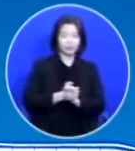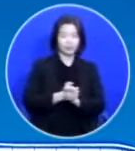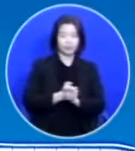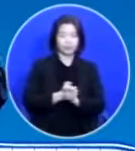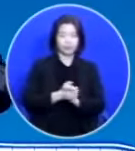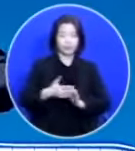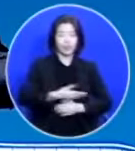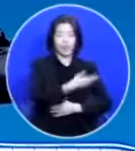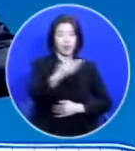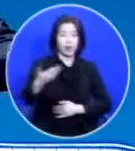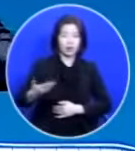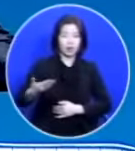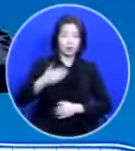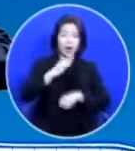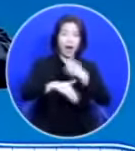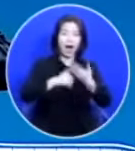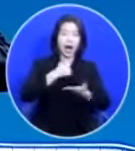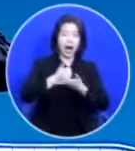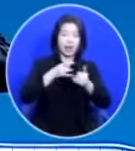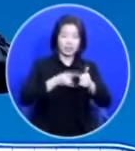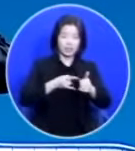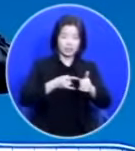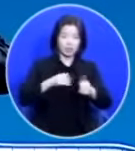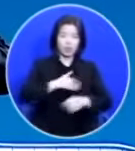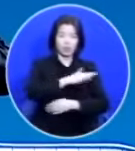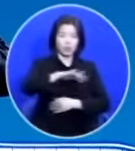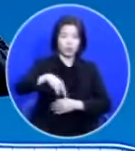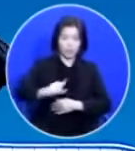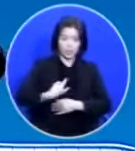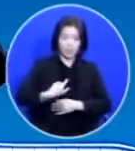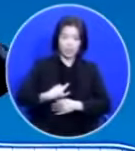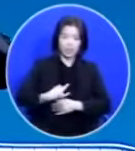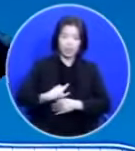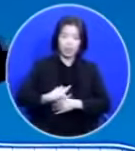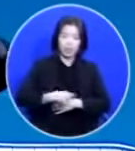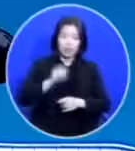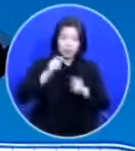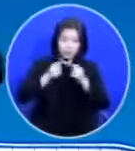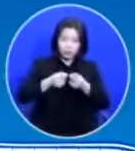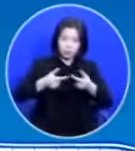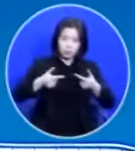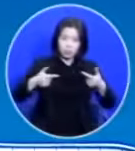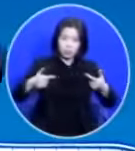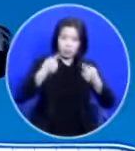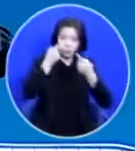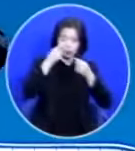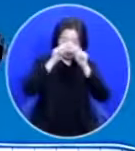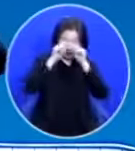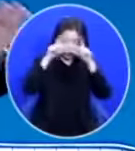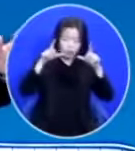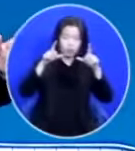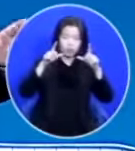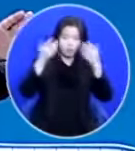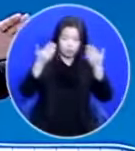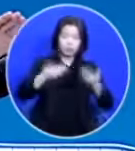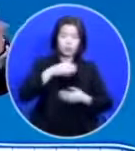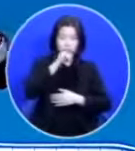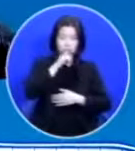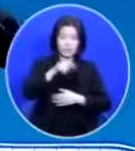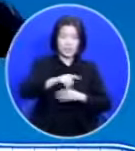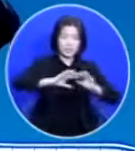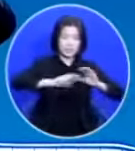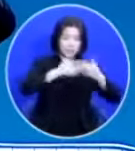여러분 하나님께서 오늘 우리에게 점점 그 눈을 열어주십니다 이 세상이 전부가 아니고